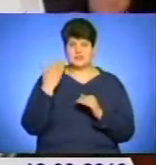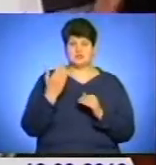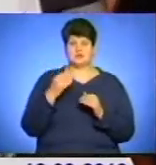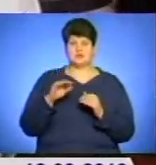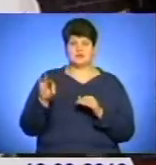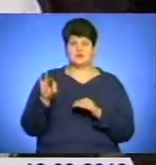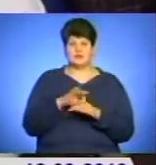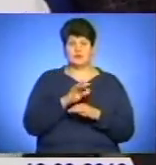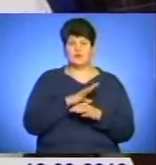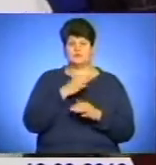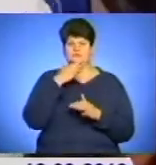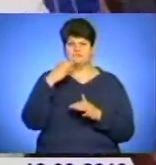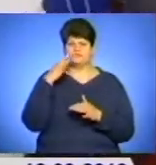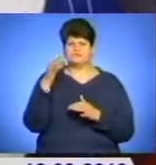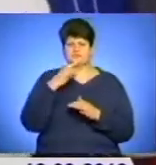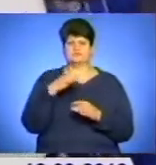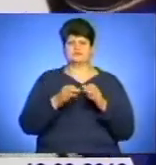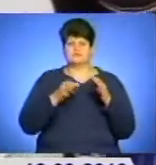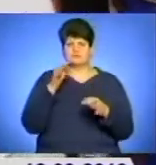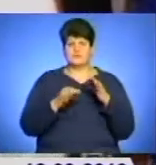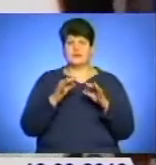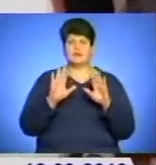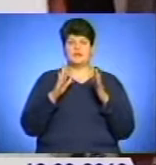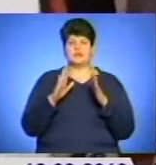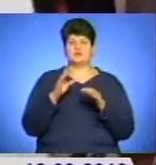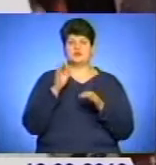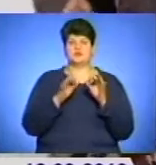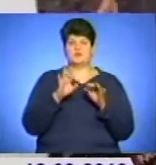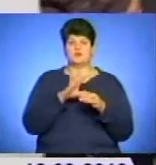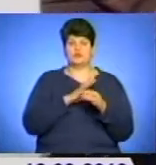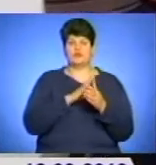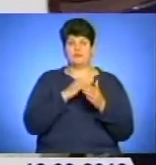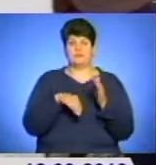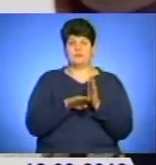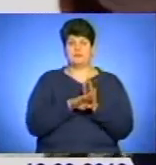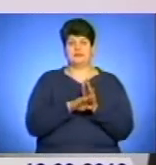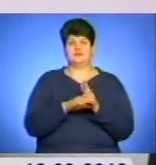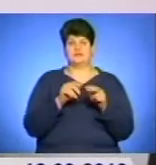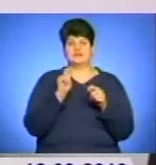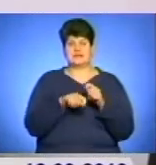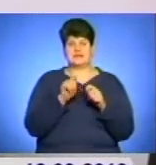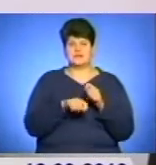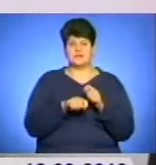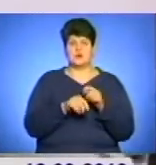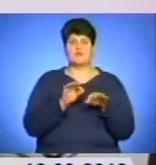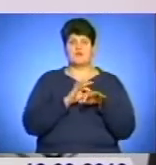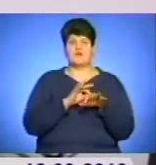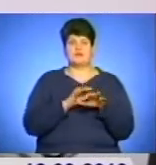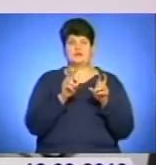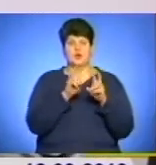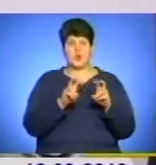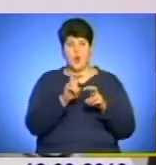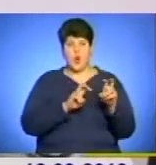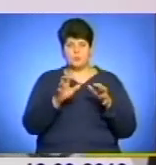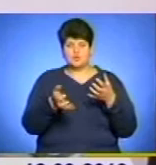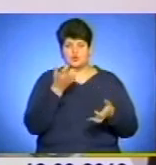неодноразово був судимий, та й на момент затримання перебував під слідством за злочини, пов'язані з наркотиками. Проведений обшук, в ході якого